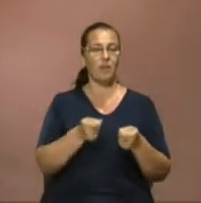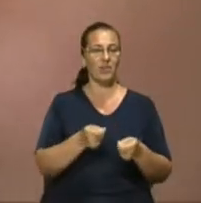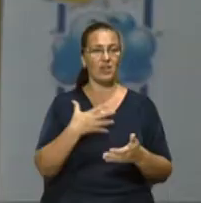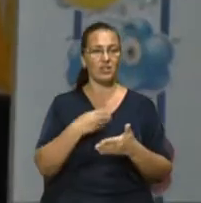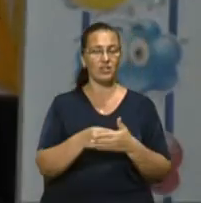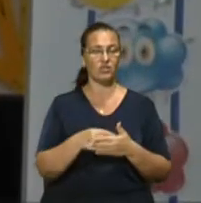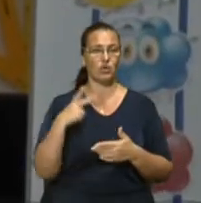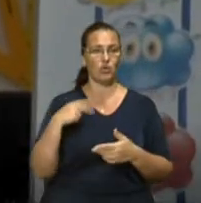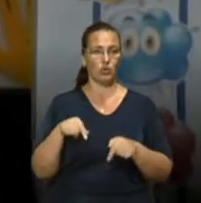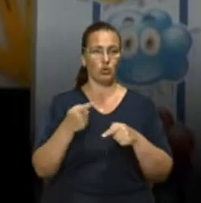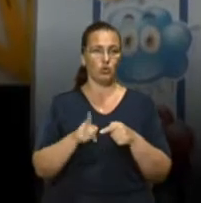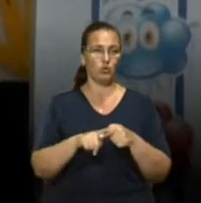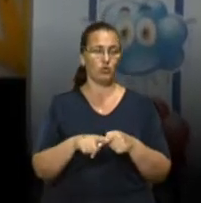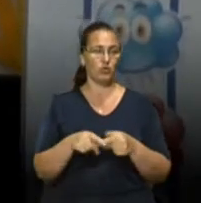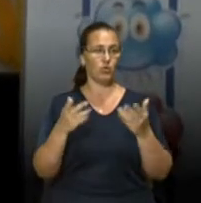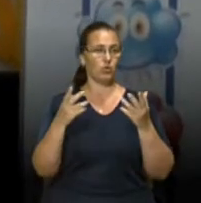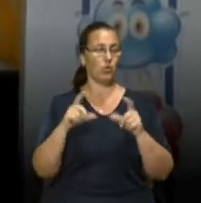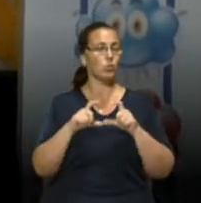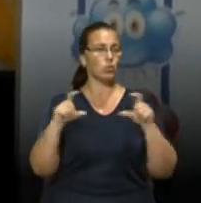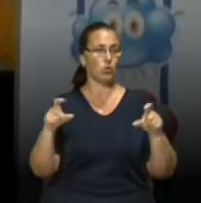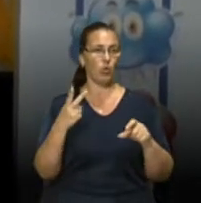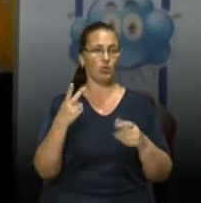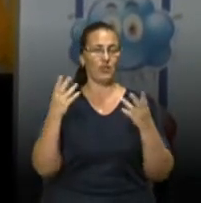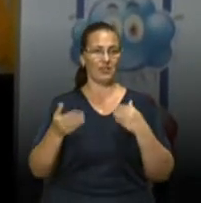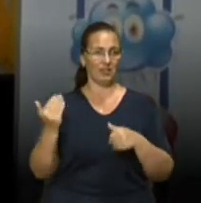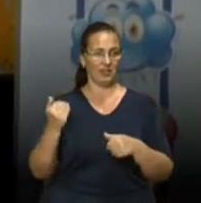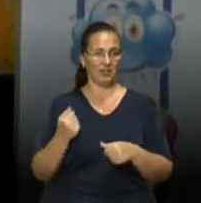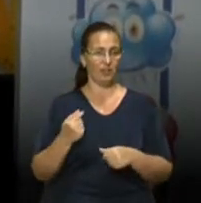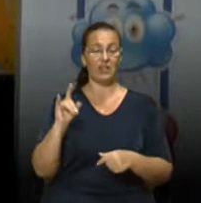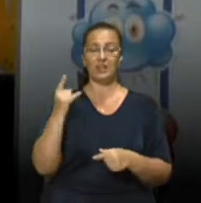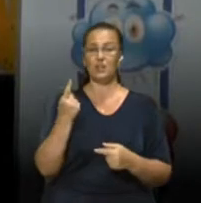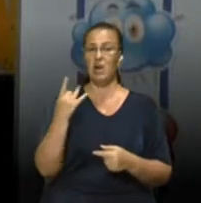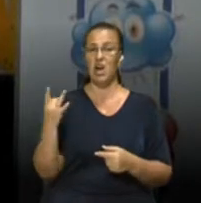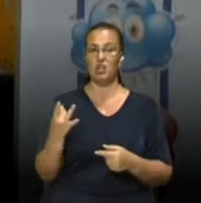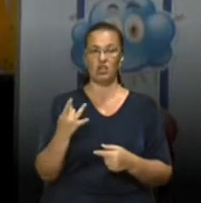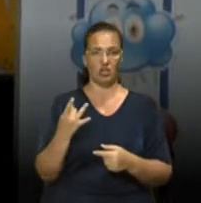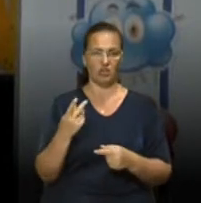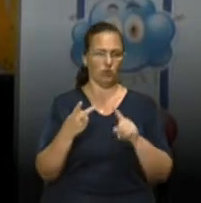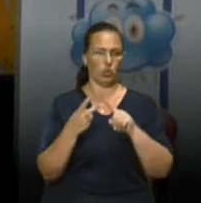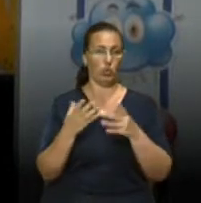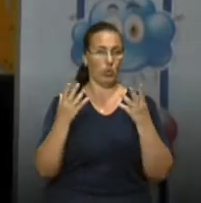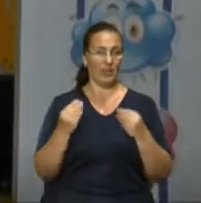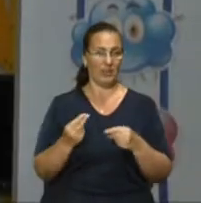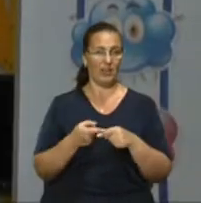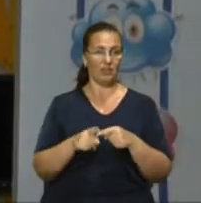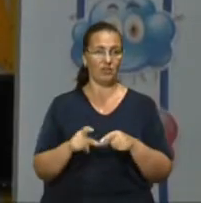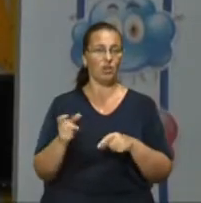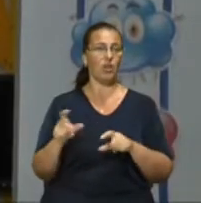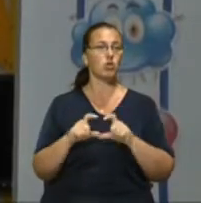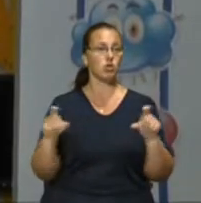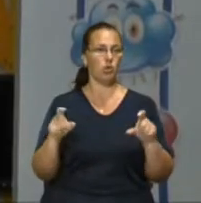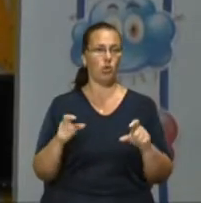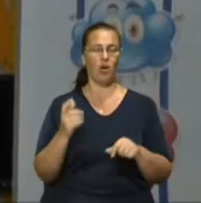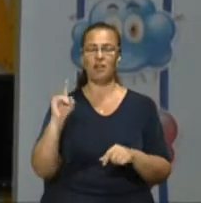дні тому. Дитина сьогодні другий раз у цій школі. Дитина дуже задоволена, їй дуже подобається. Вона